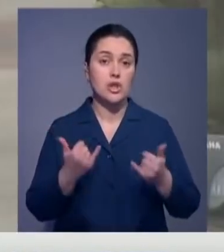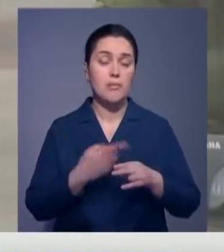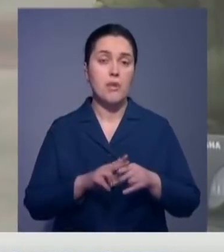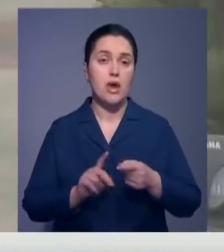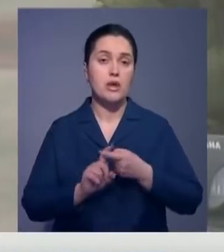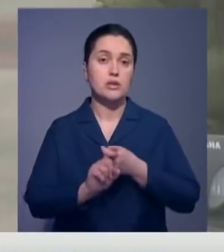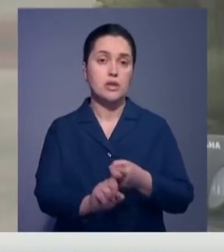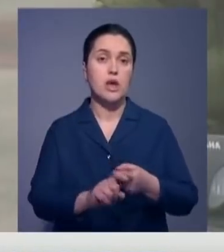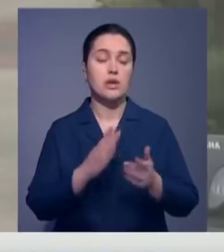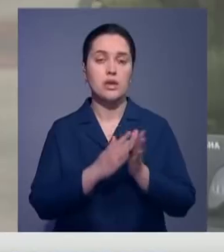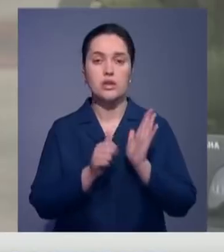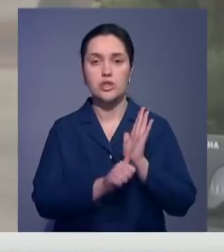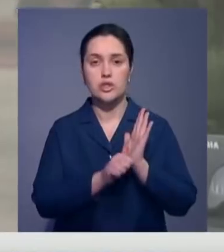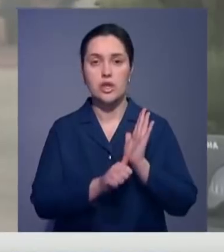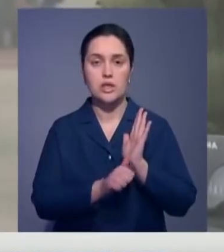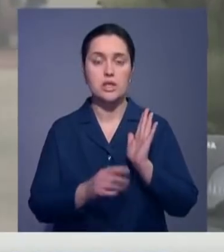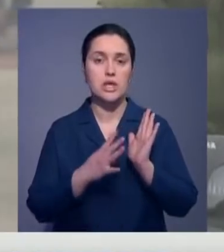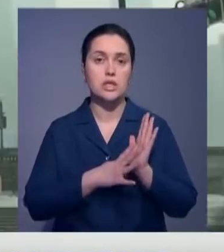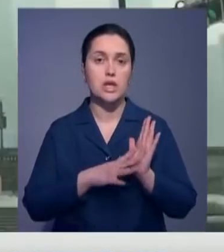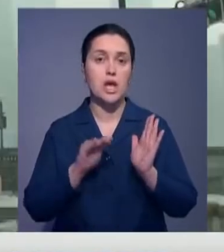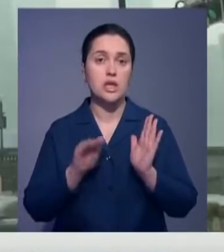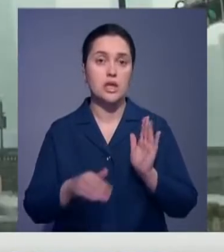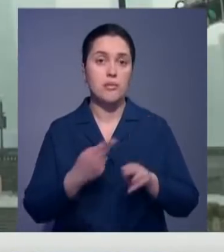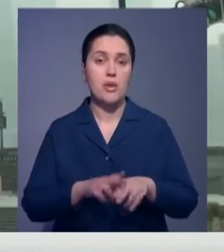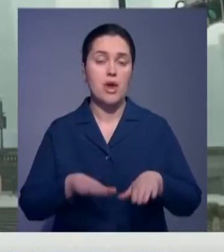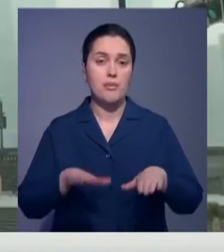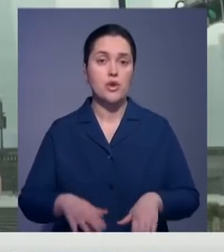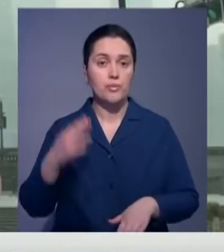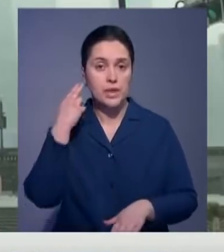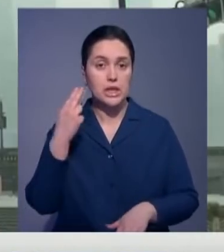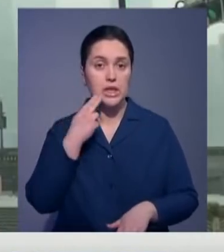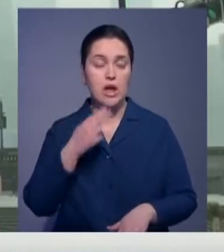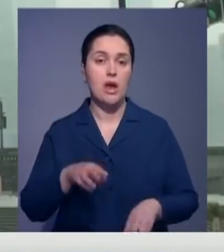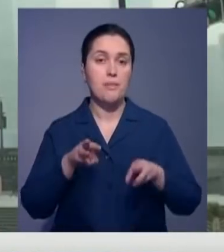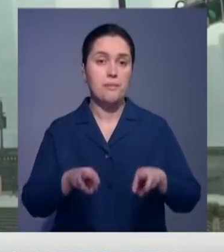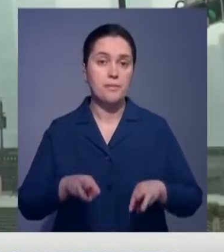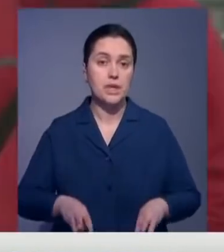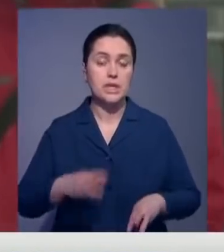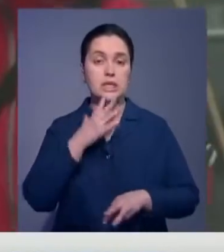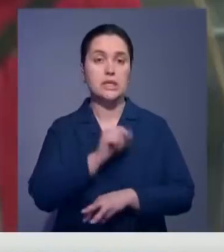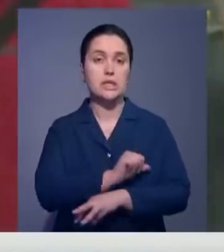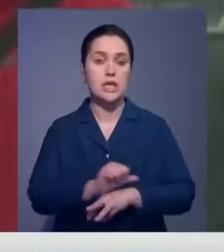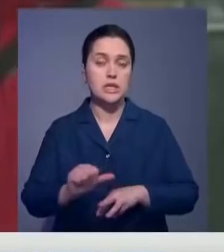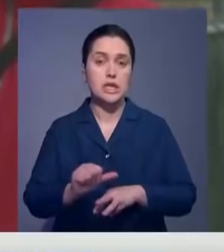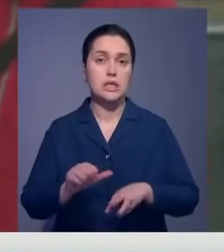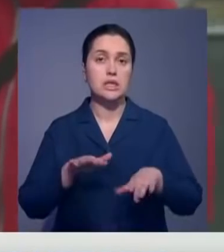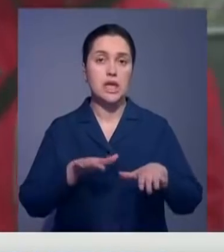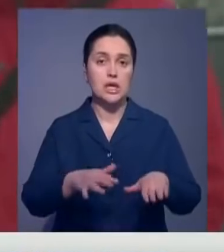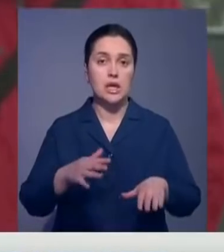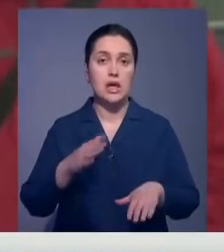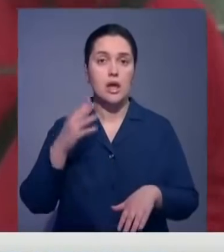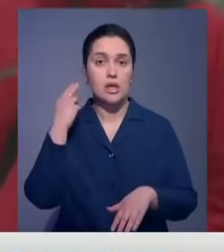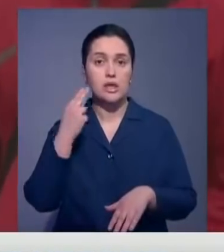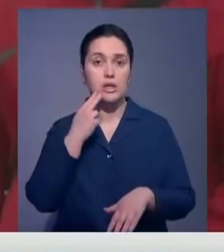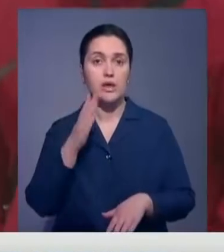часу количество инфицированных перевалило за 69 тысяч в основном в Китае. Тем временем министр иностранных дел